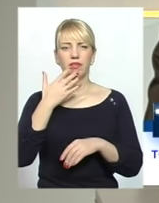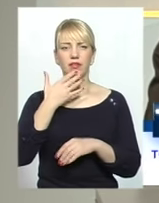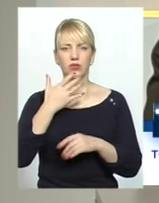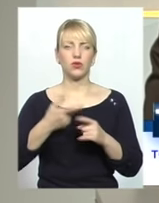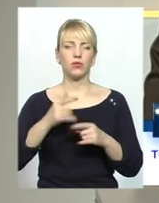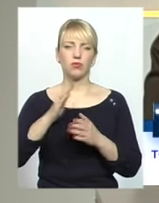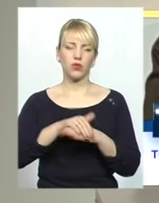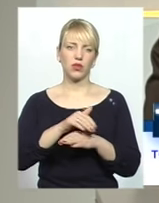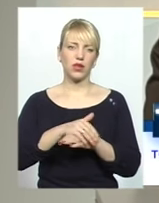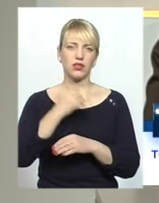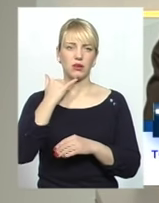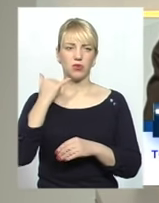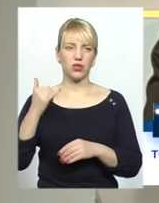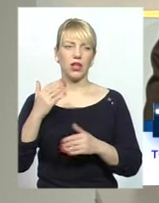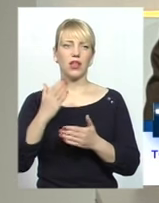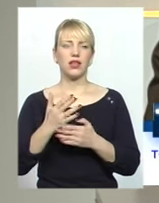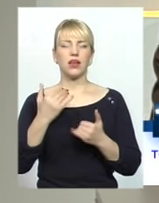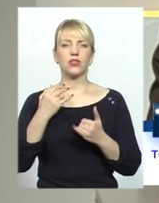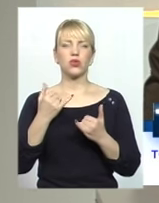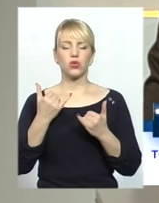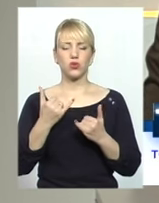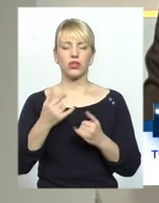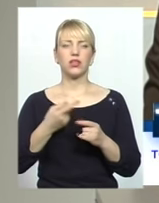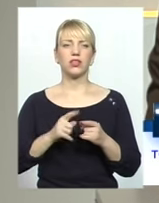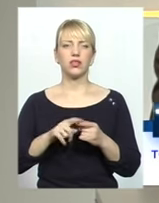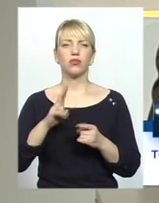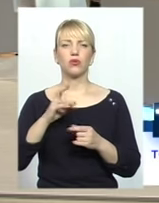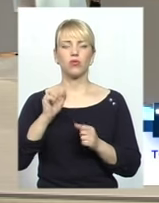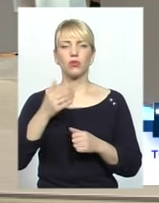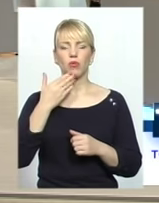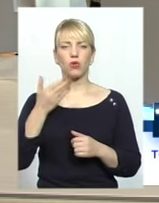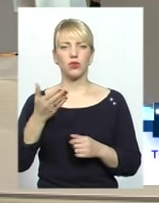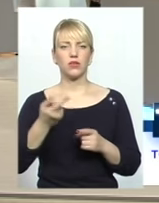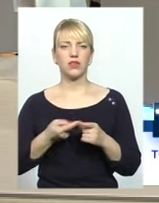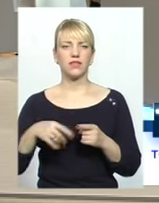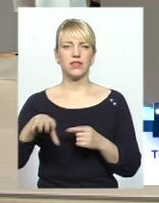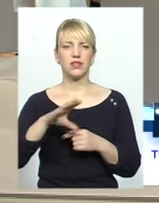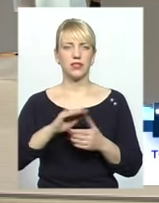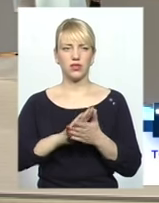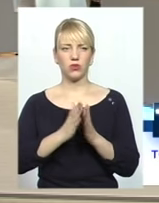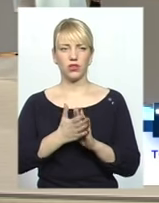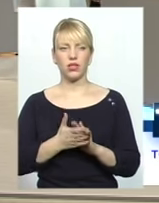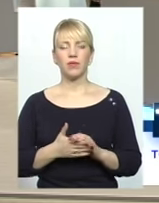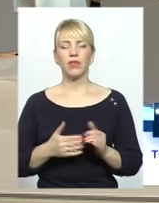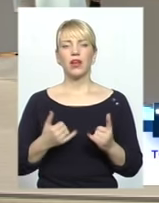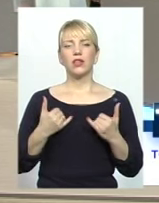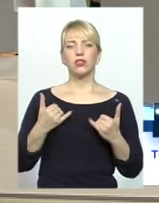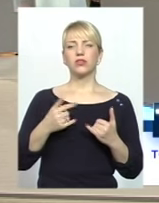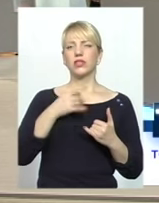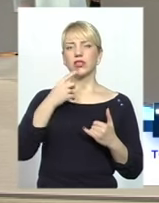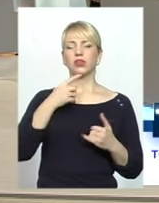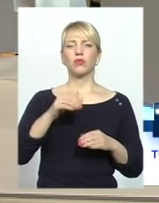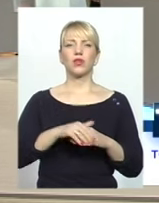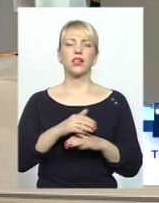Сьогодні є кому прокоментувати всі ці ситуації. Будемо раді вас чути. І до вас, шановні, скажіть, будь ласка, як ваші громади?